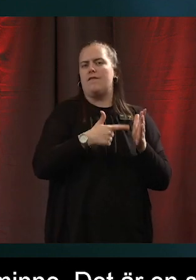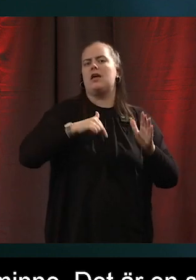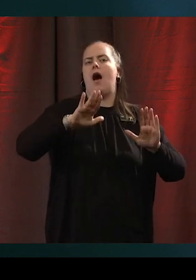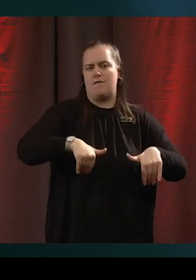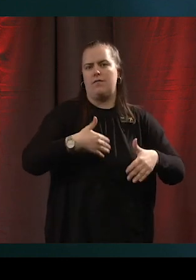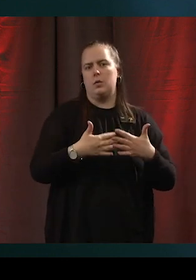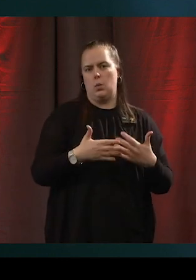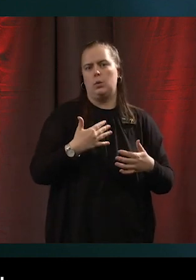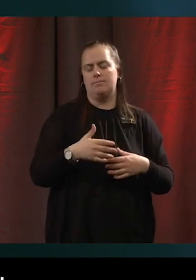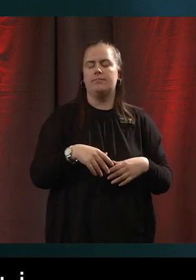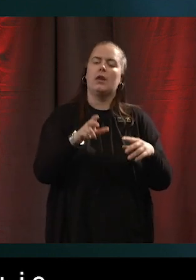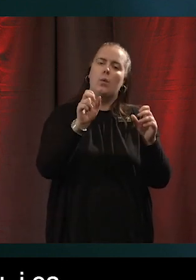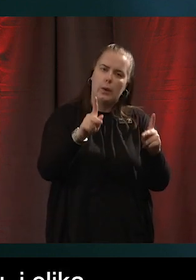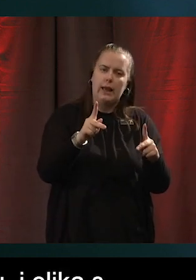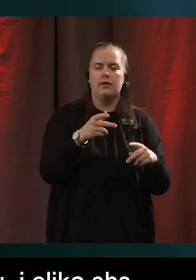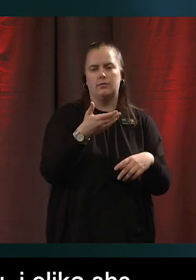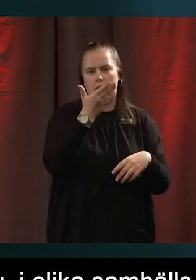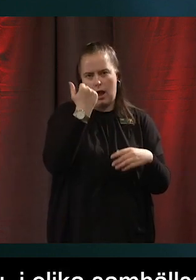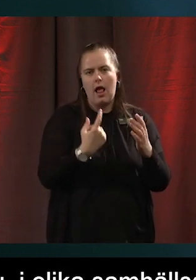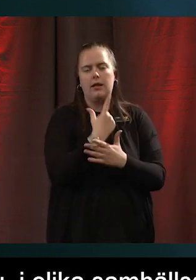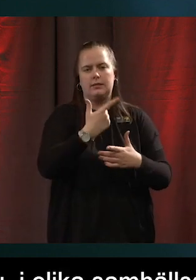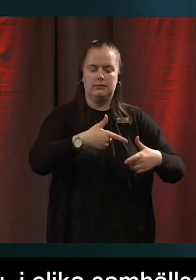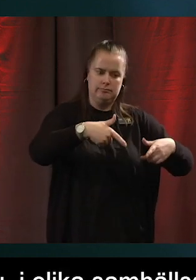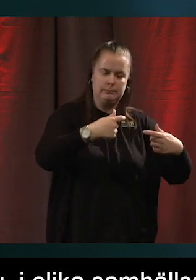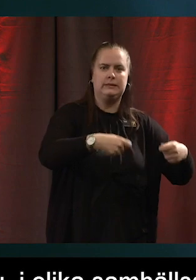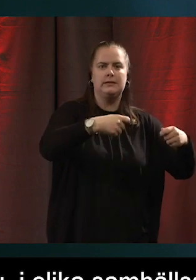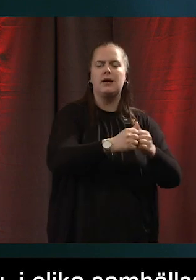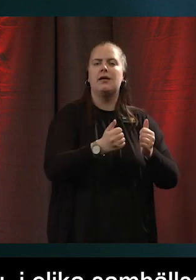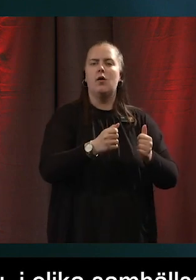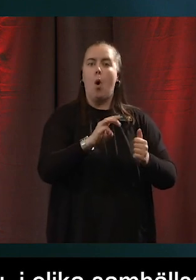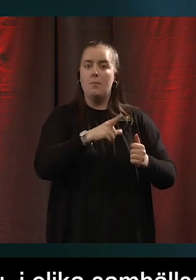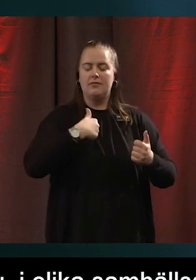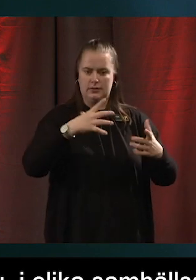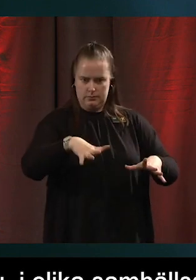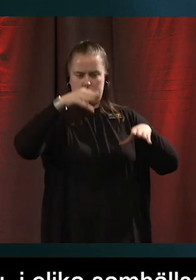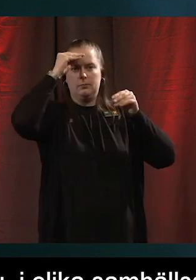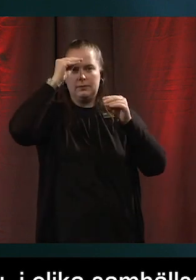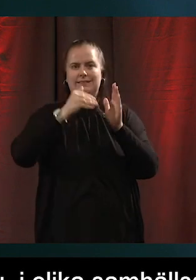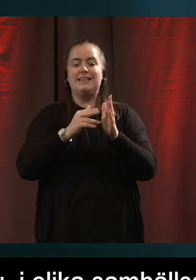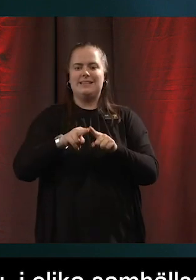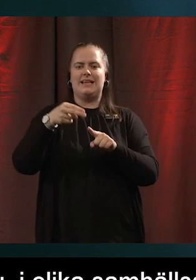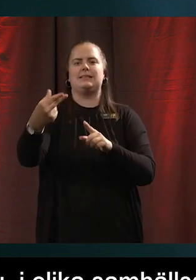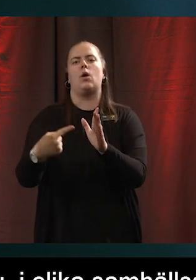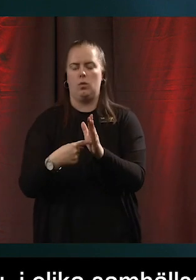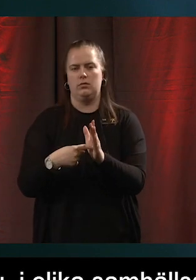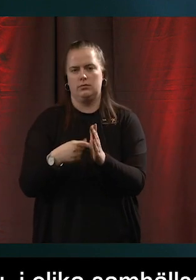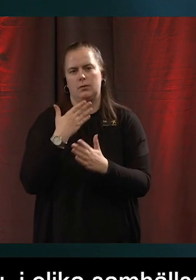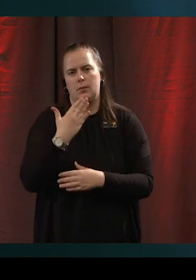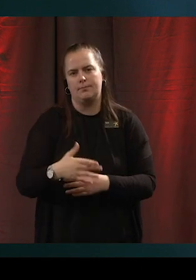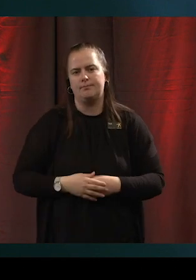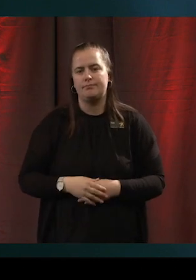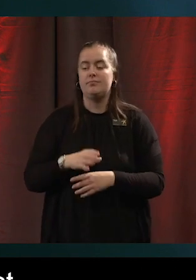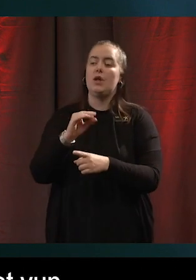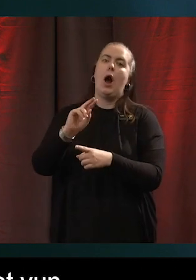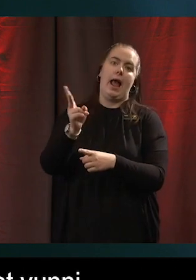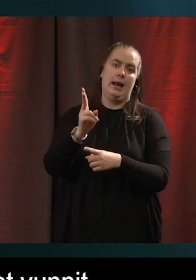misstag. Men kan vi lära oss av det till nästa gång så är det i alla fall något vunnit där. Eller sätta in åtgärder för att